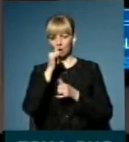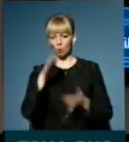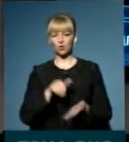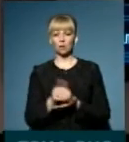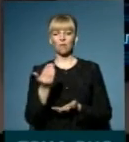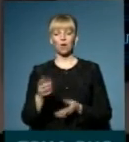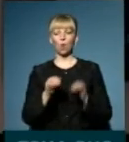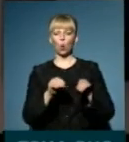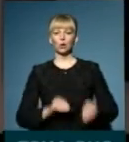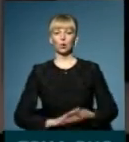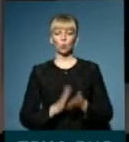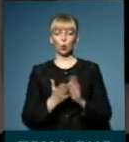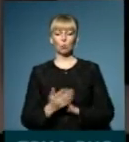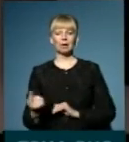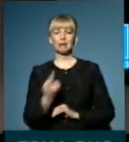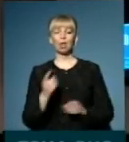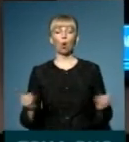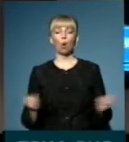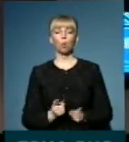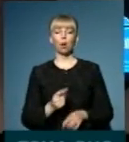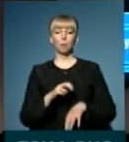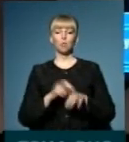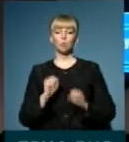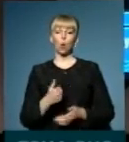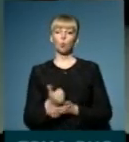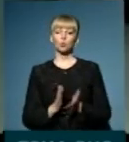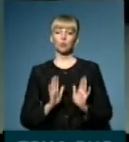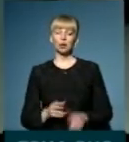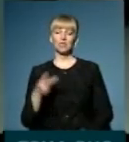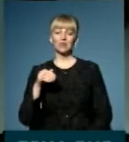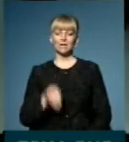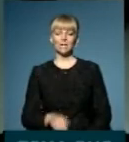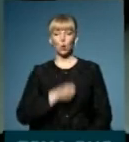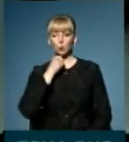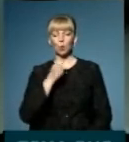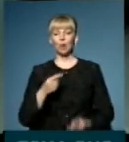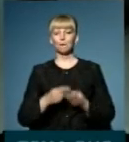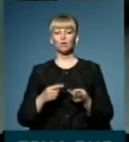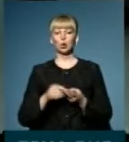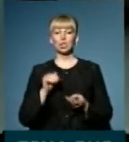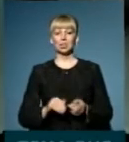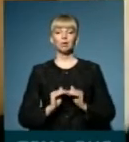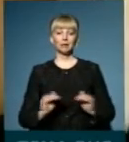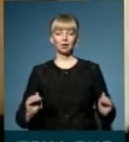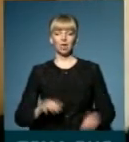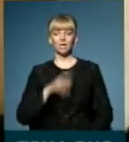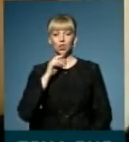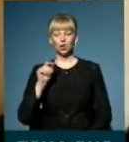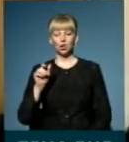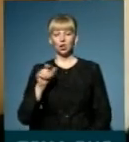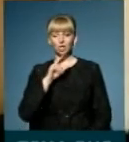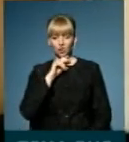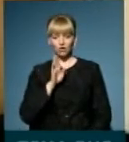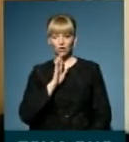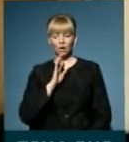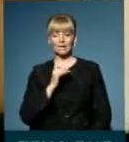відмовити вам в укладанні договору. Єдине обмеження – медик може обслуговувати дві тисячі дорослих та півтори тисячі дітей. Чернівчанка Євгенія